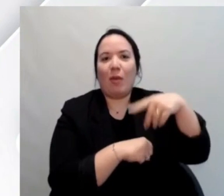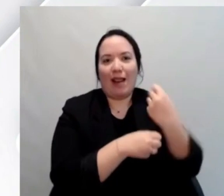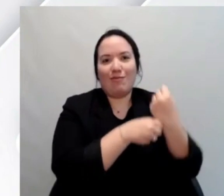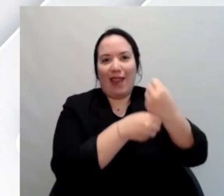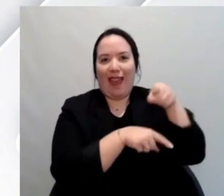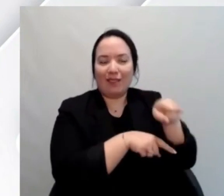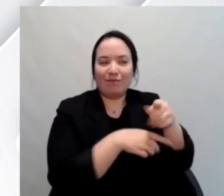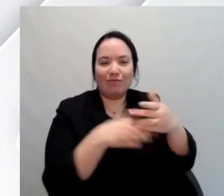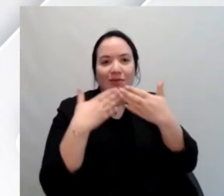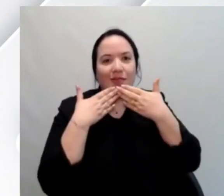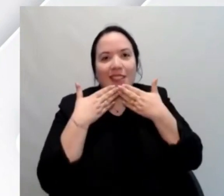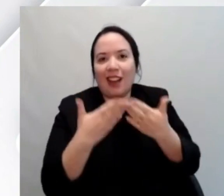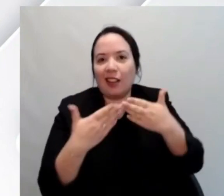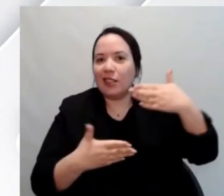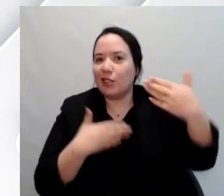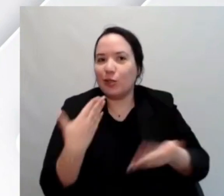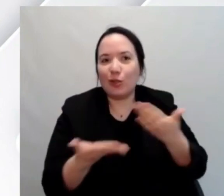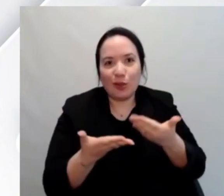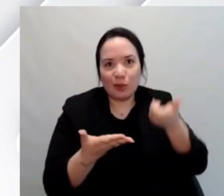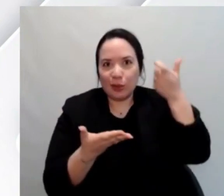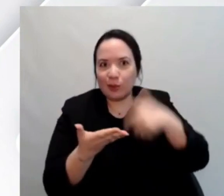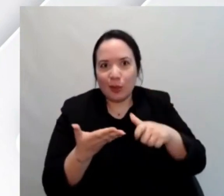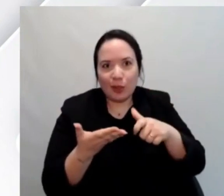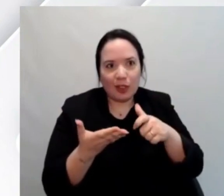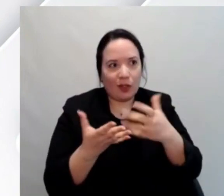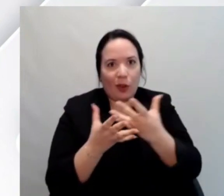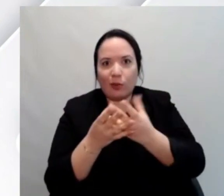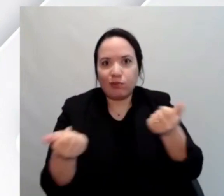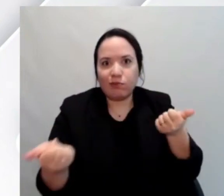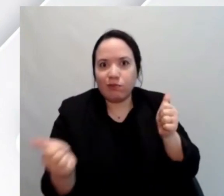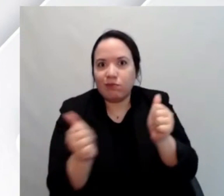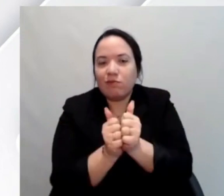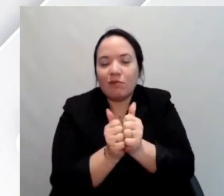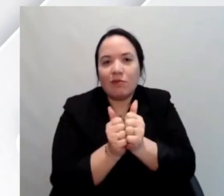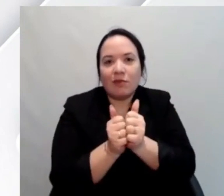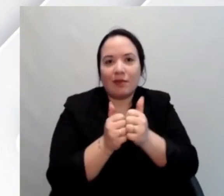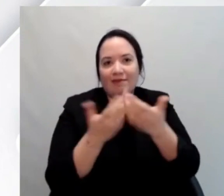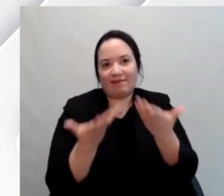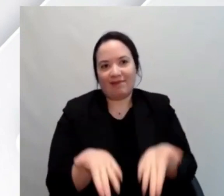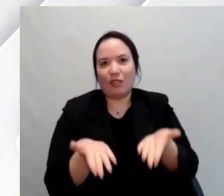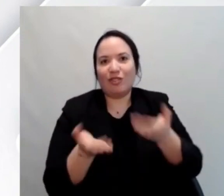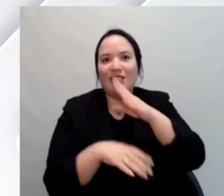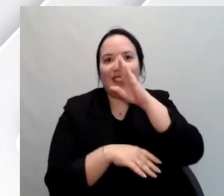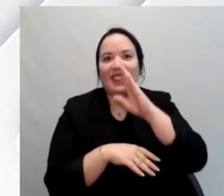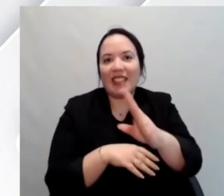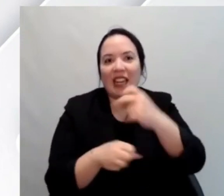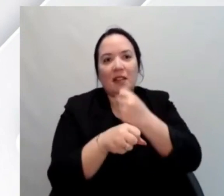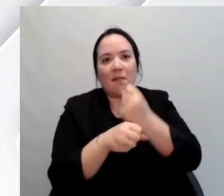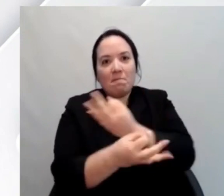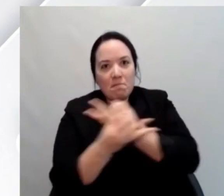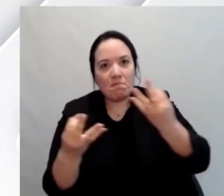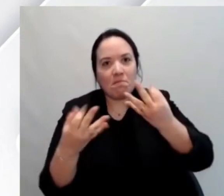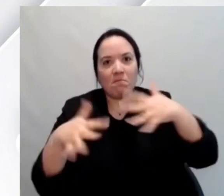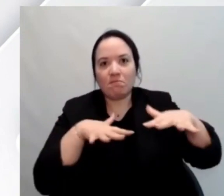Ringrazio già da subito tutte le realtà che ci hanno consentito di andare in diretta, di lavorare in modo corretto,